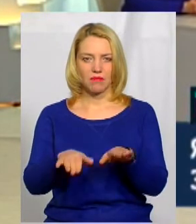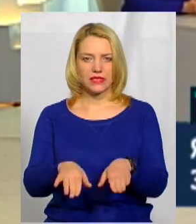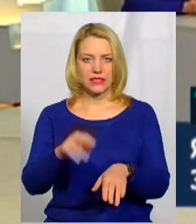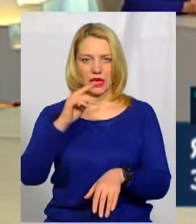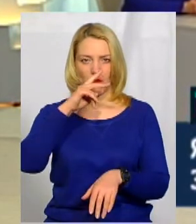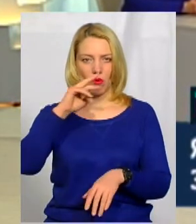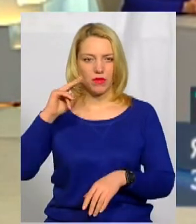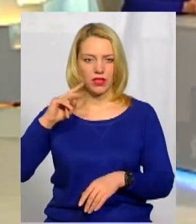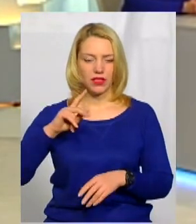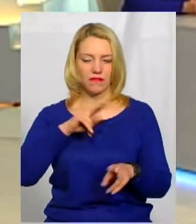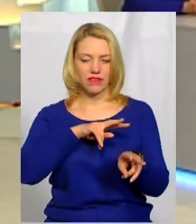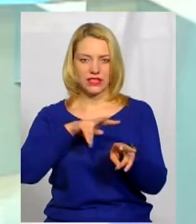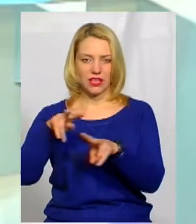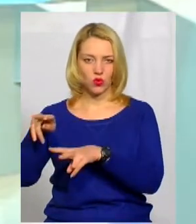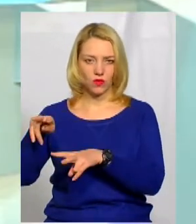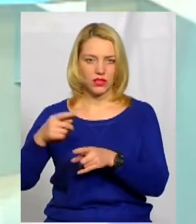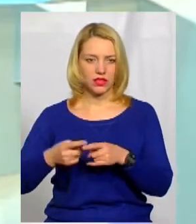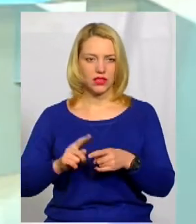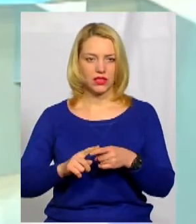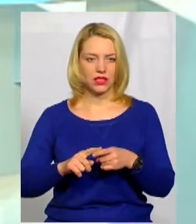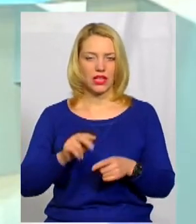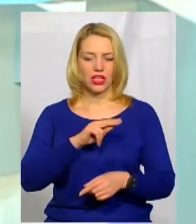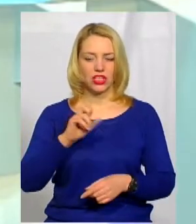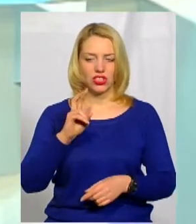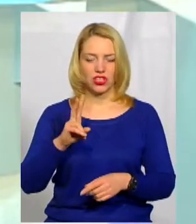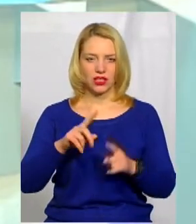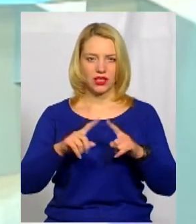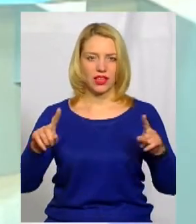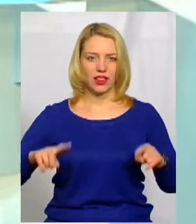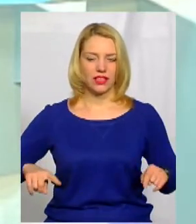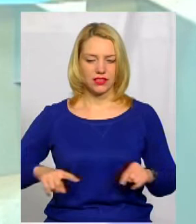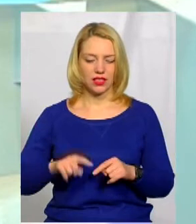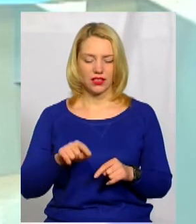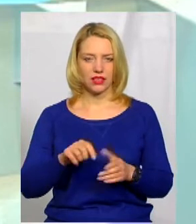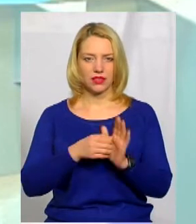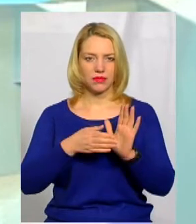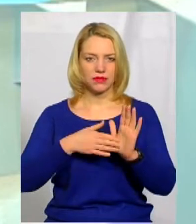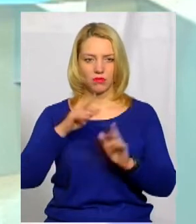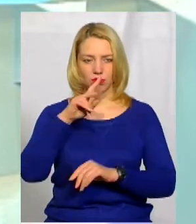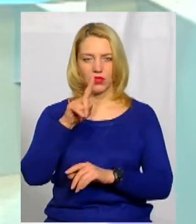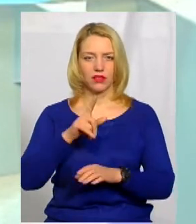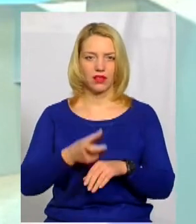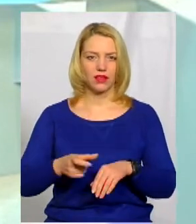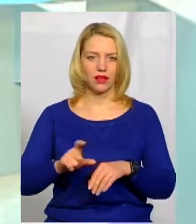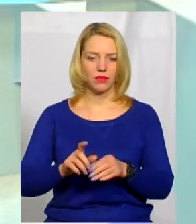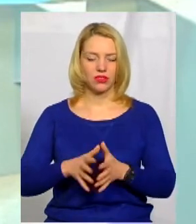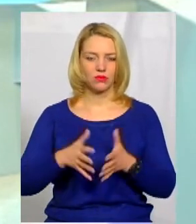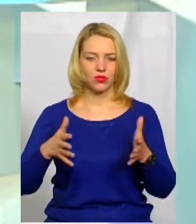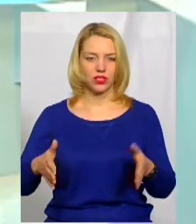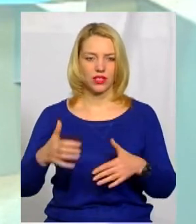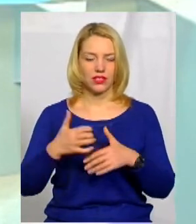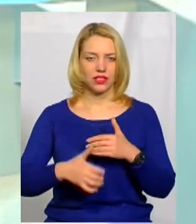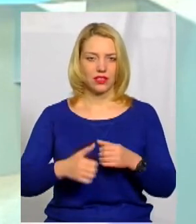помилки, відслідкувати їх. І в цьому чек-листі вказані помилки, які найбільш поширені, ніж